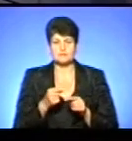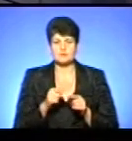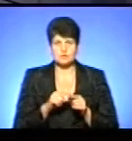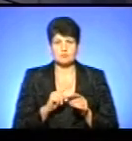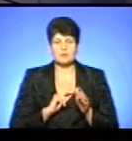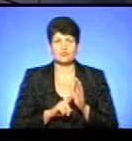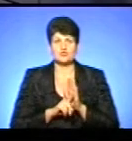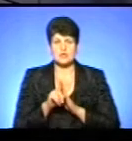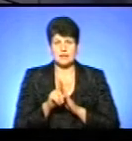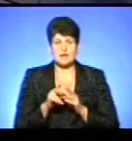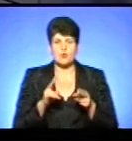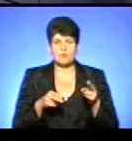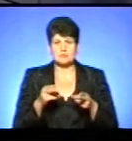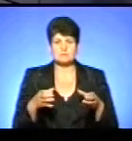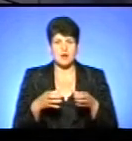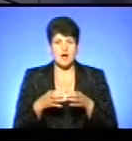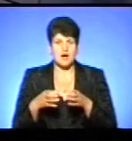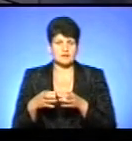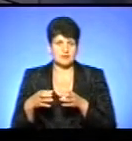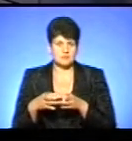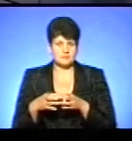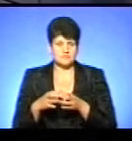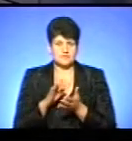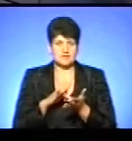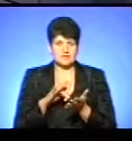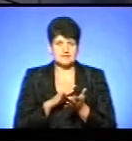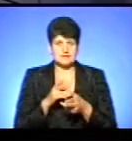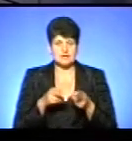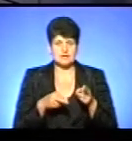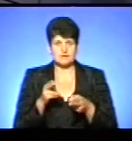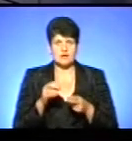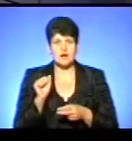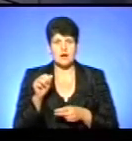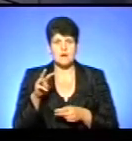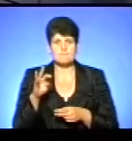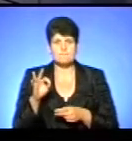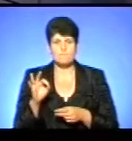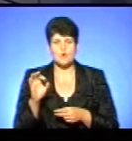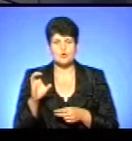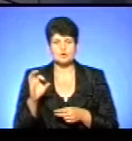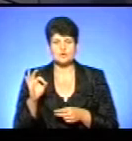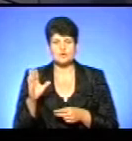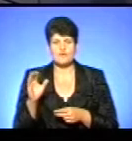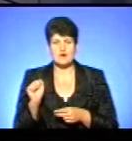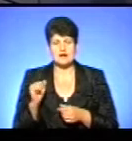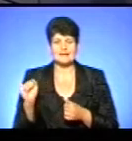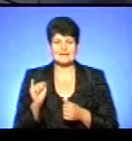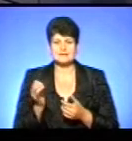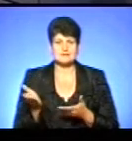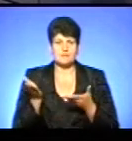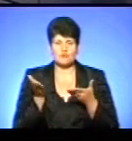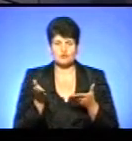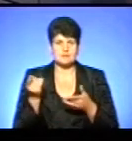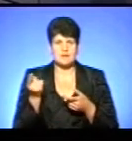почали оперувати разом з бригадами Центру хірургії Амосова, і також ми запрошуємо для